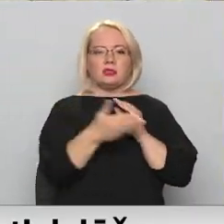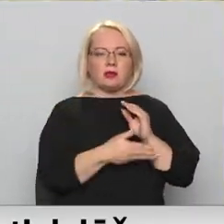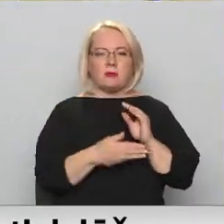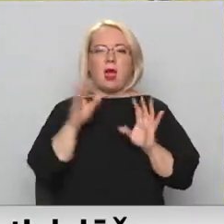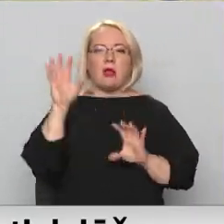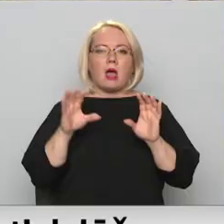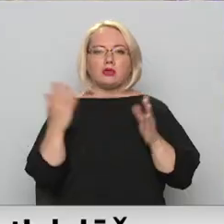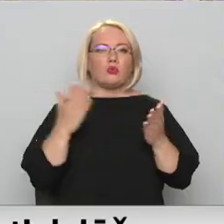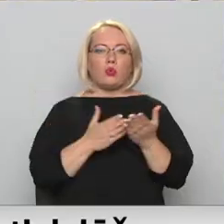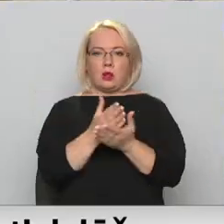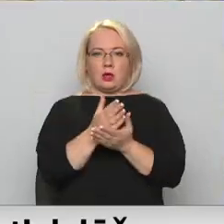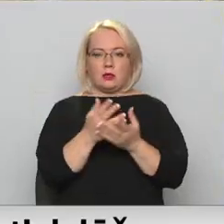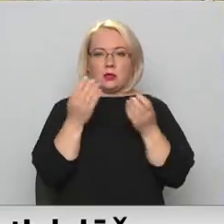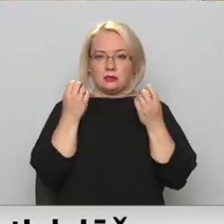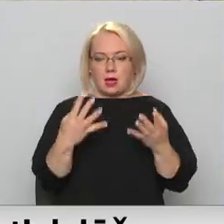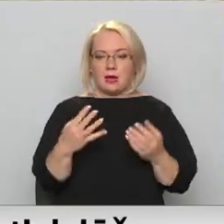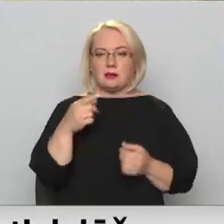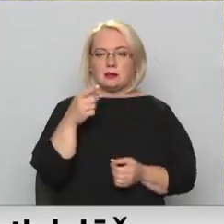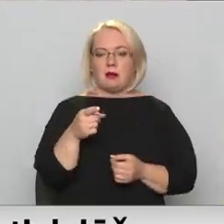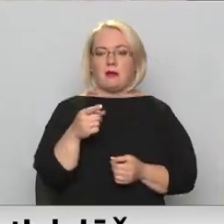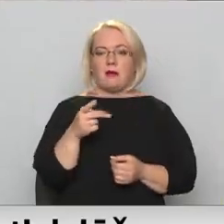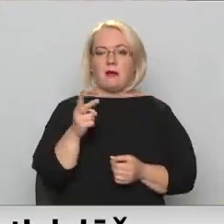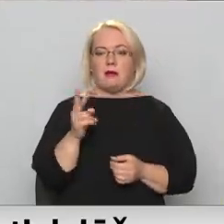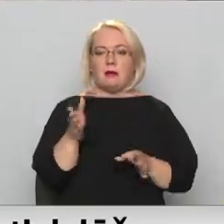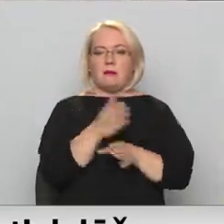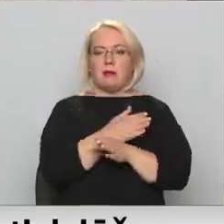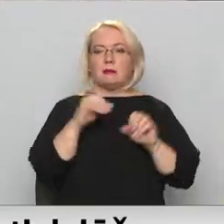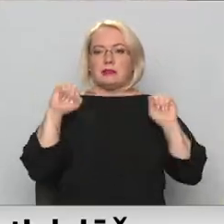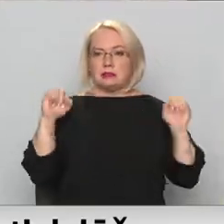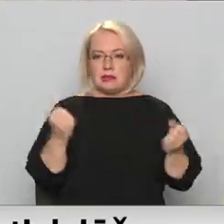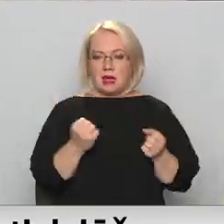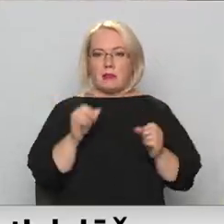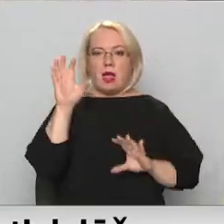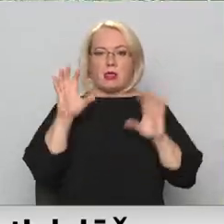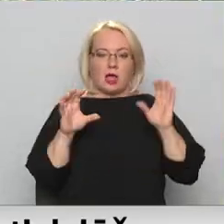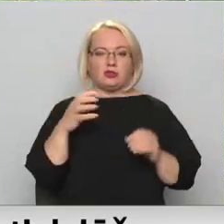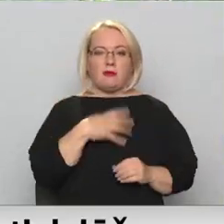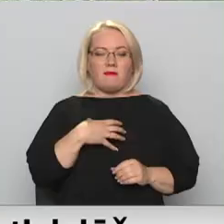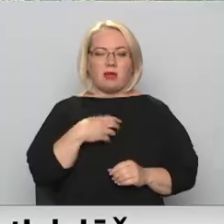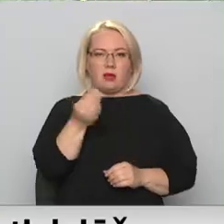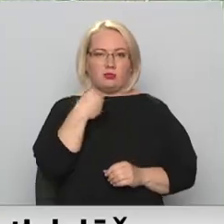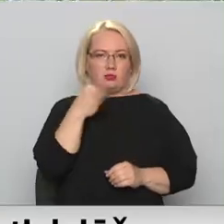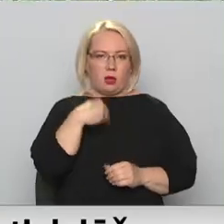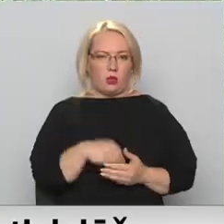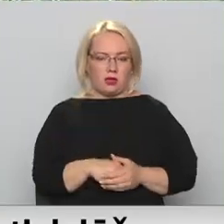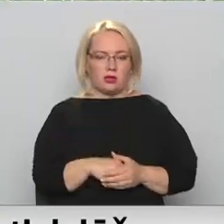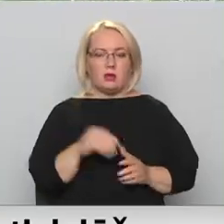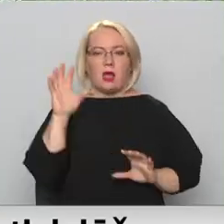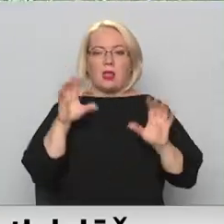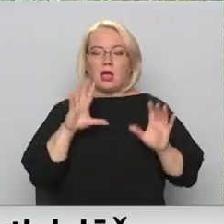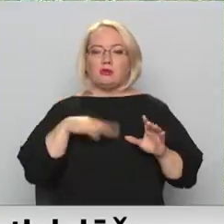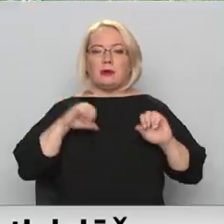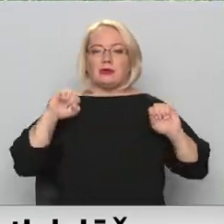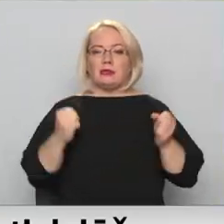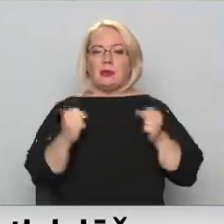lāčiem iet? Un skaidrs, ka pirms ziemas viņam vajag uzbaroties. Ir cerība, ka lāči pēc ziemas